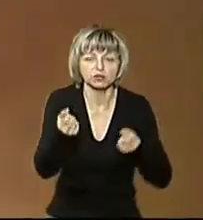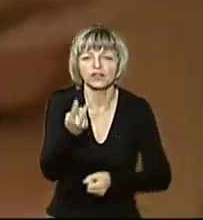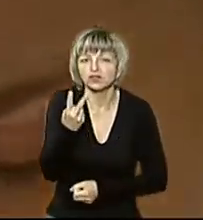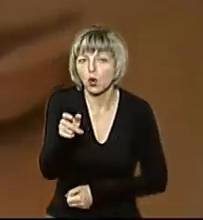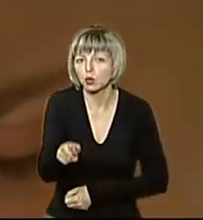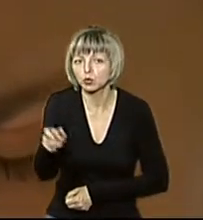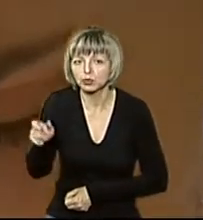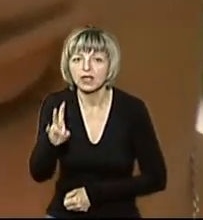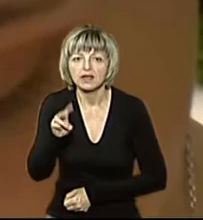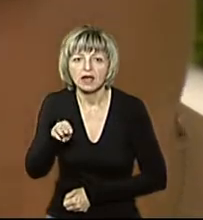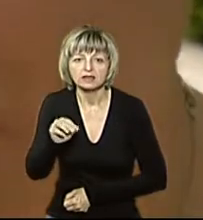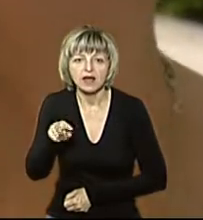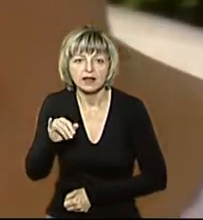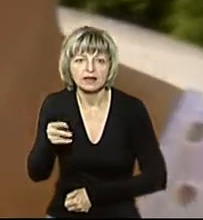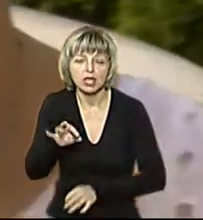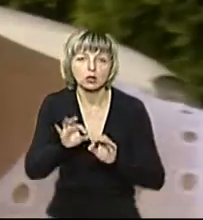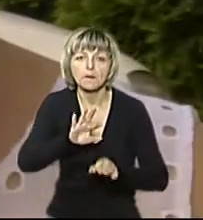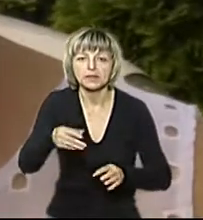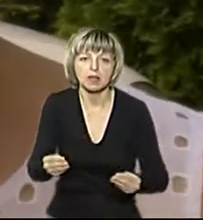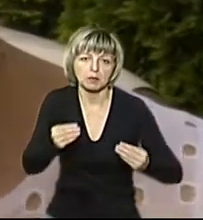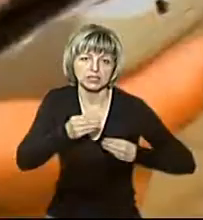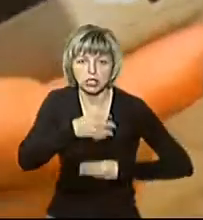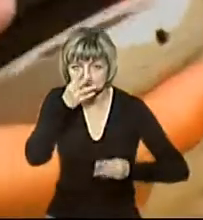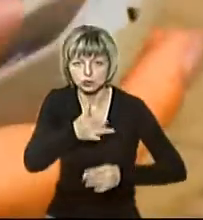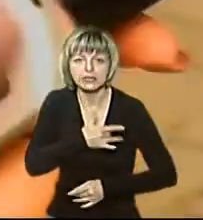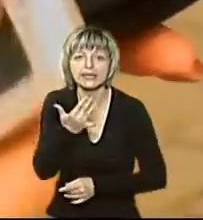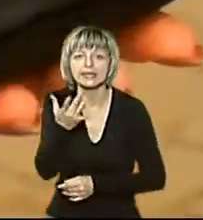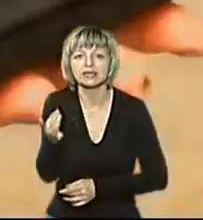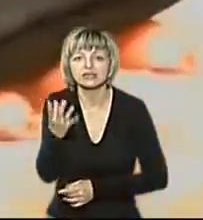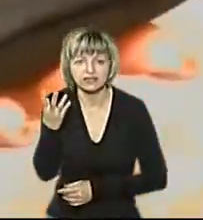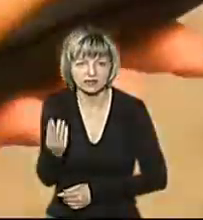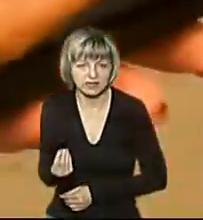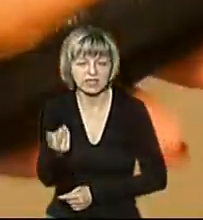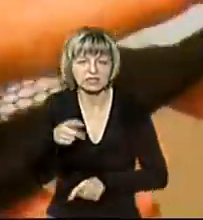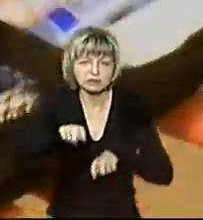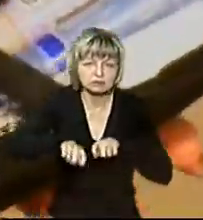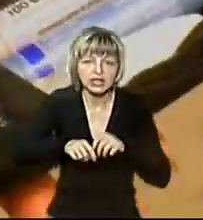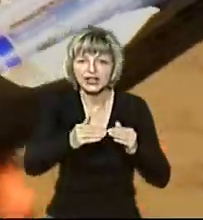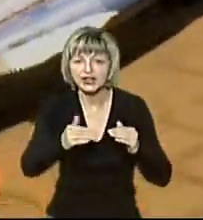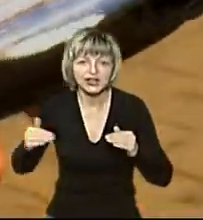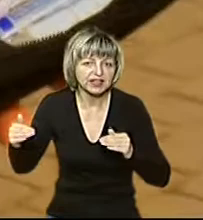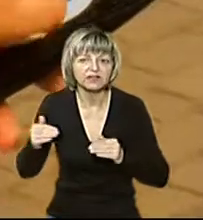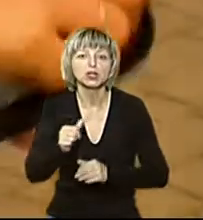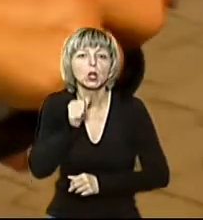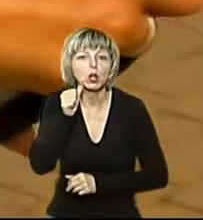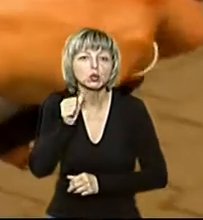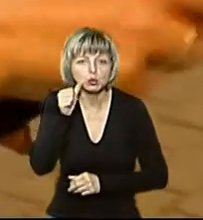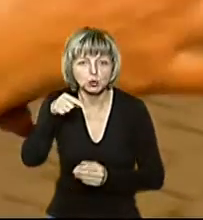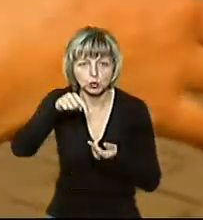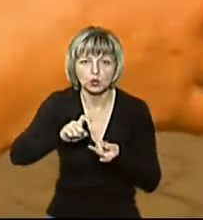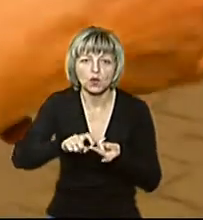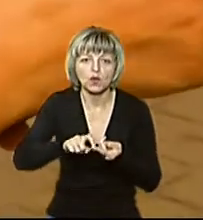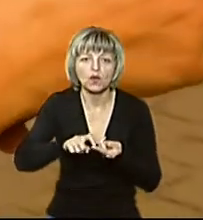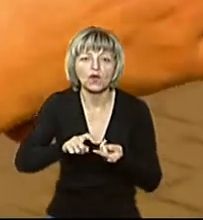людей. Наталія Омельчук розповідає, після пересадки серця їй по кілька разів на день доводиться контролювати рівень цукру в крові. Денний